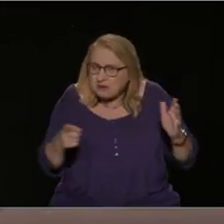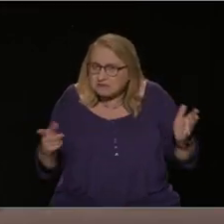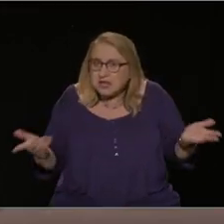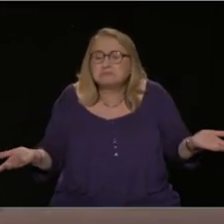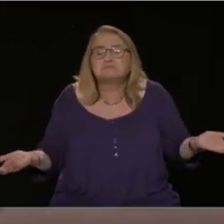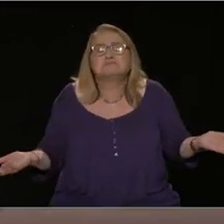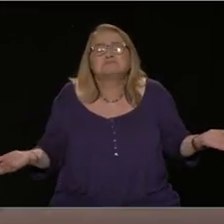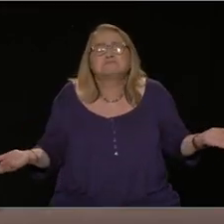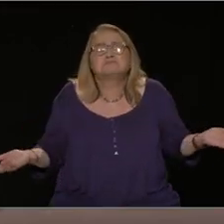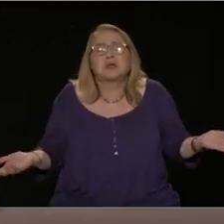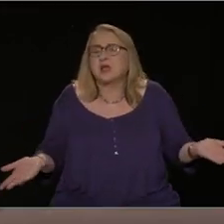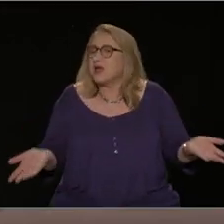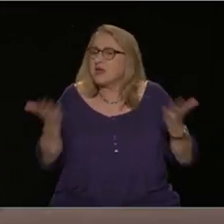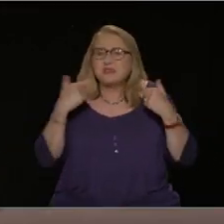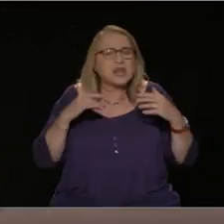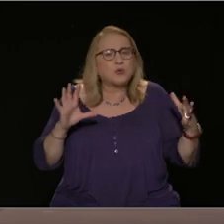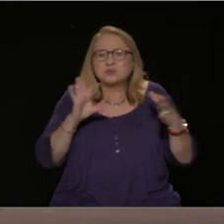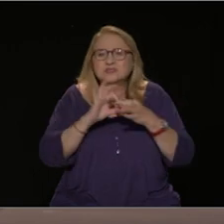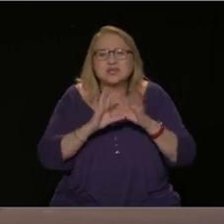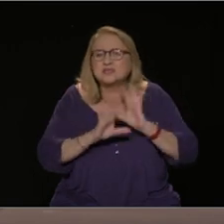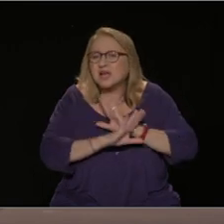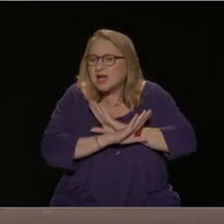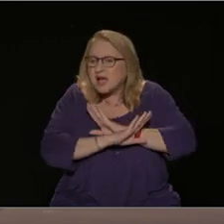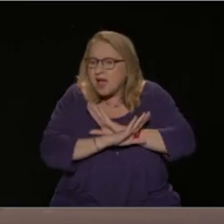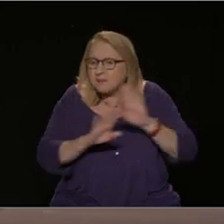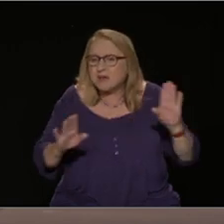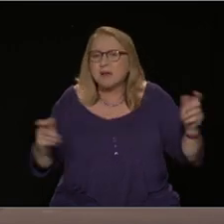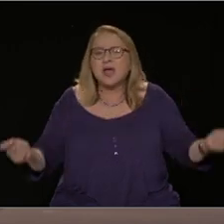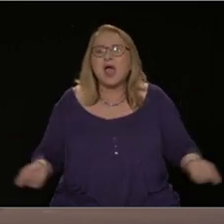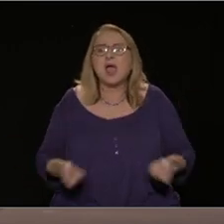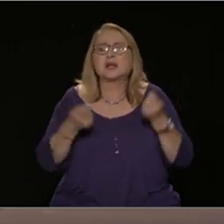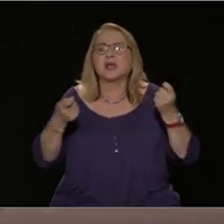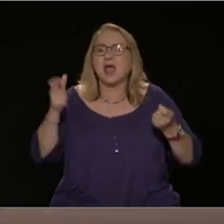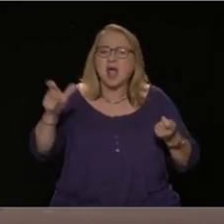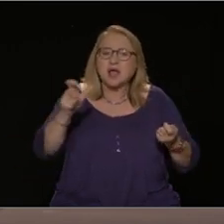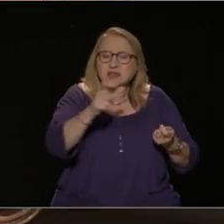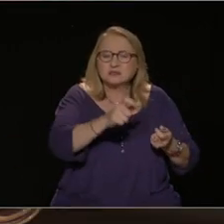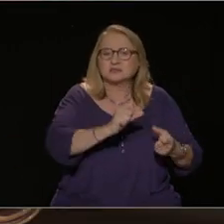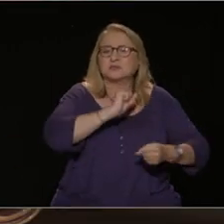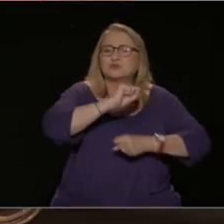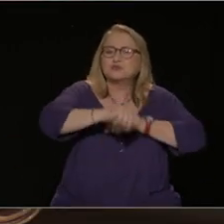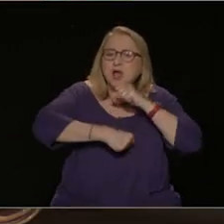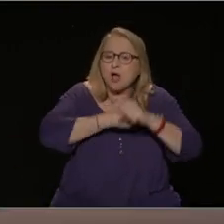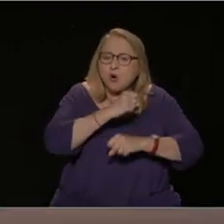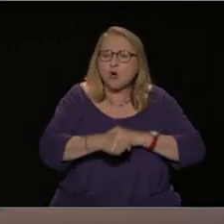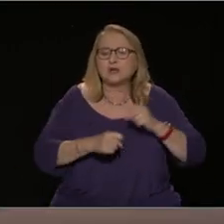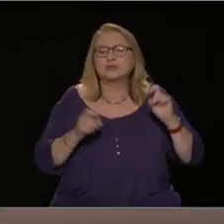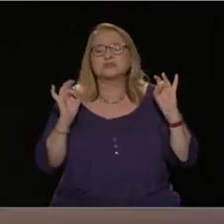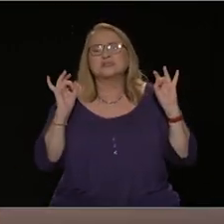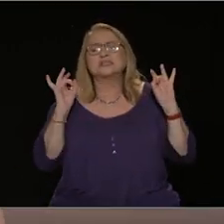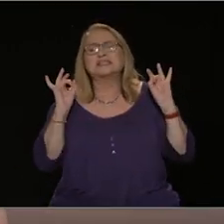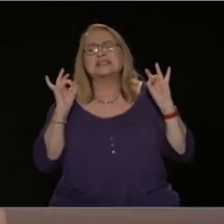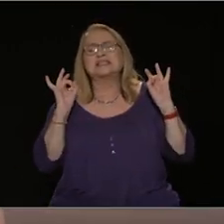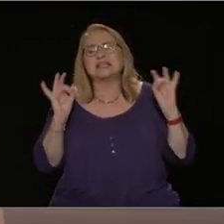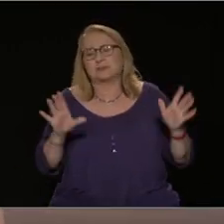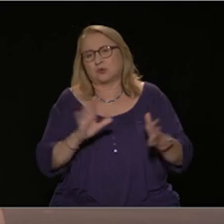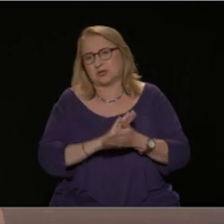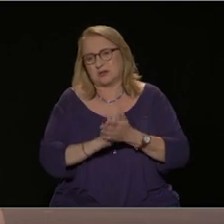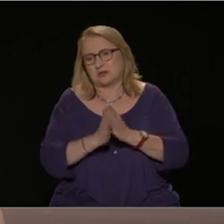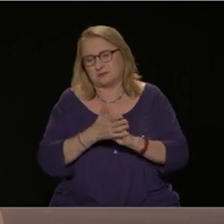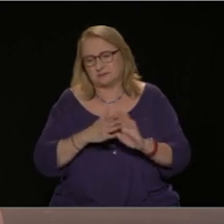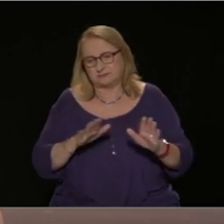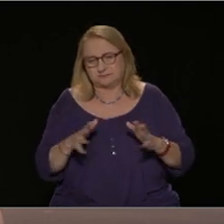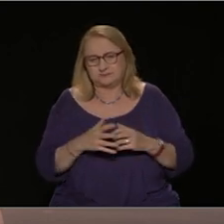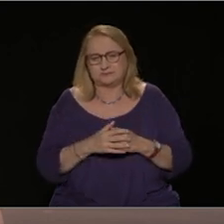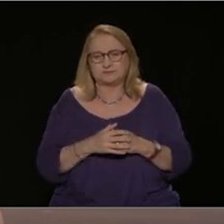τους εργατικούς αγώνες, τους λαϊκούς αγώνες δηλαδή την προσπάθεια να επιβάλλουμε μία άλλη πορεία.